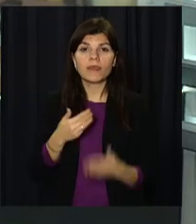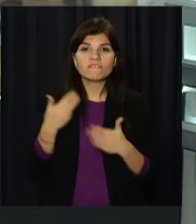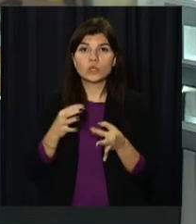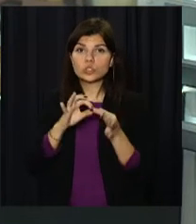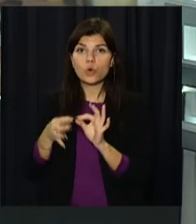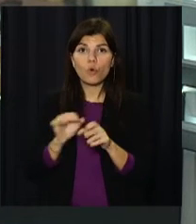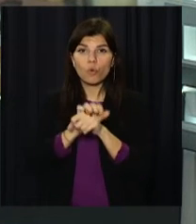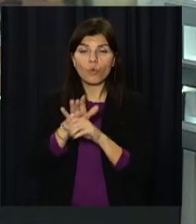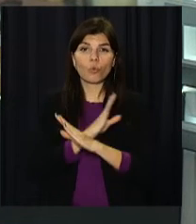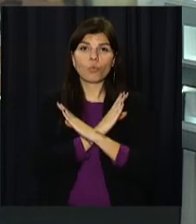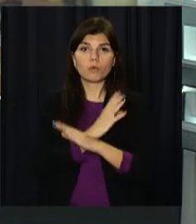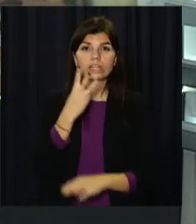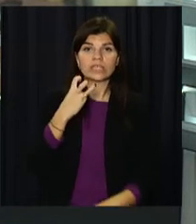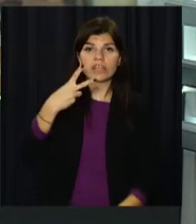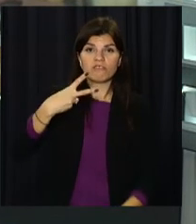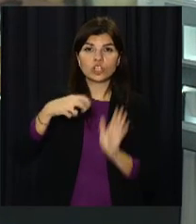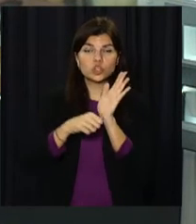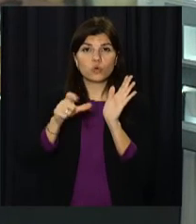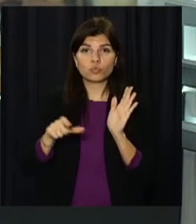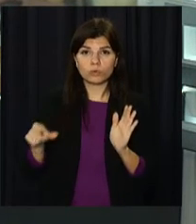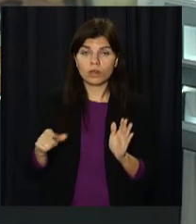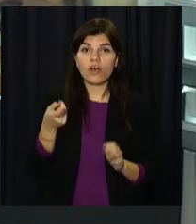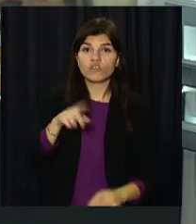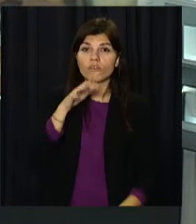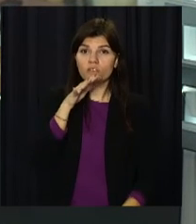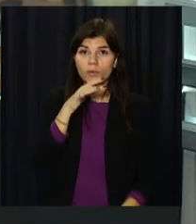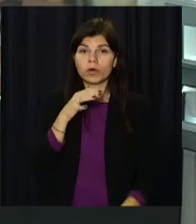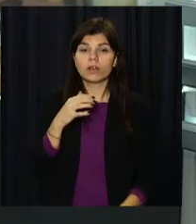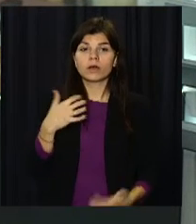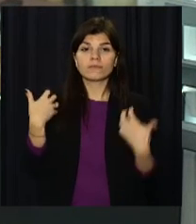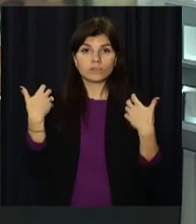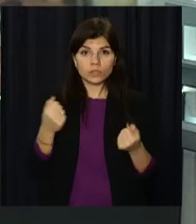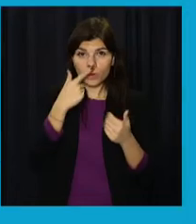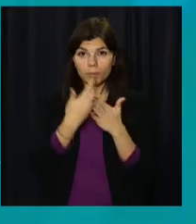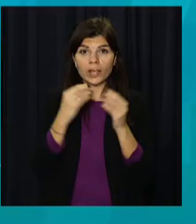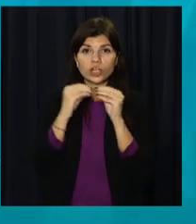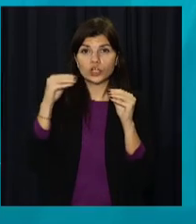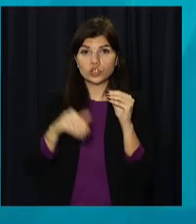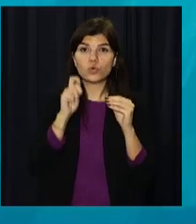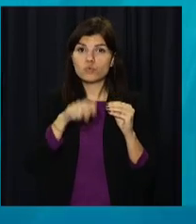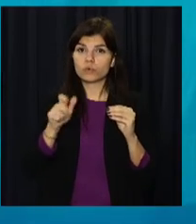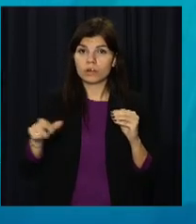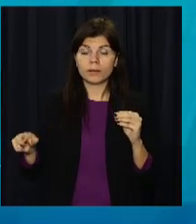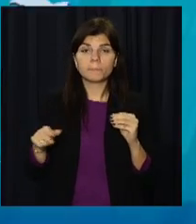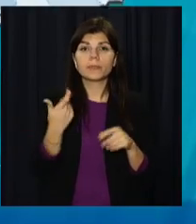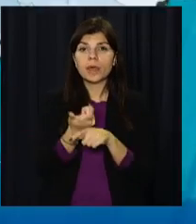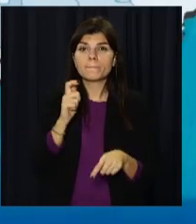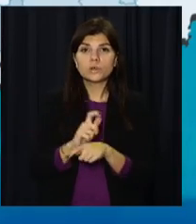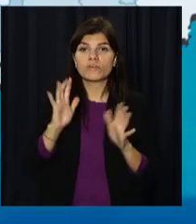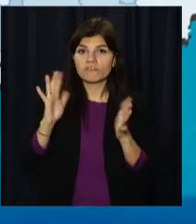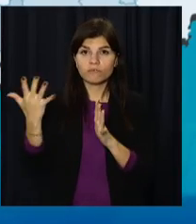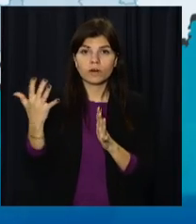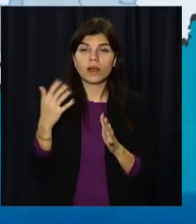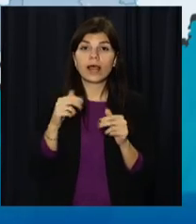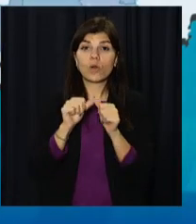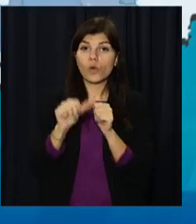ускладнень корони померли 326 людей. У той час здолали недугу понад 10 тисяч українців. Найбільше випадків,